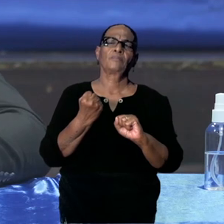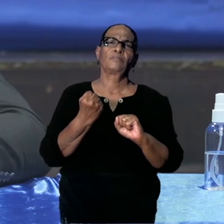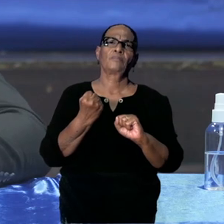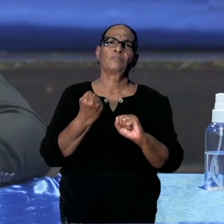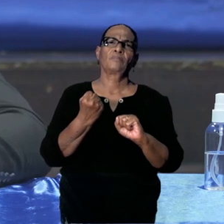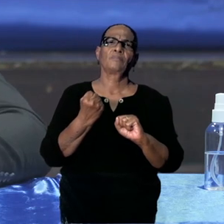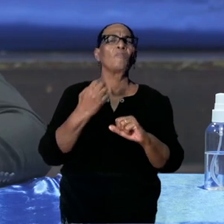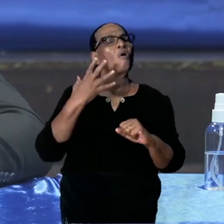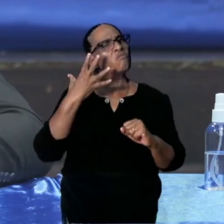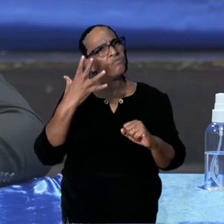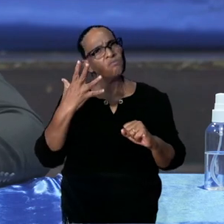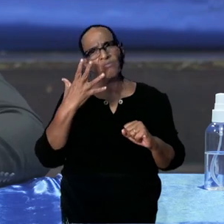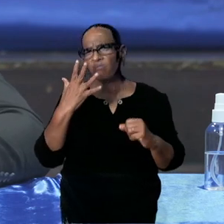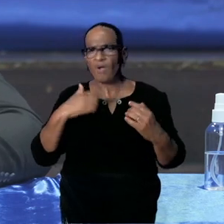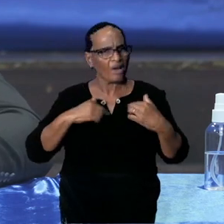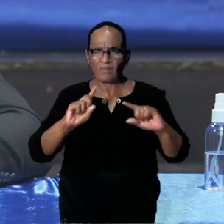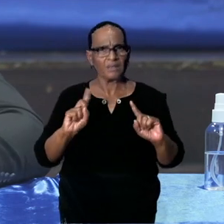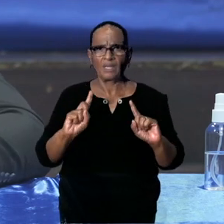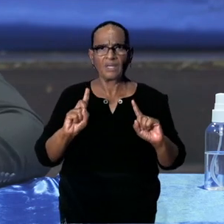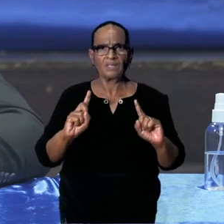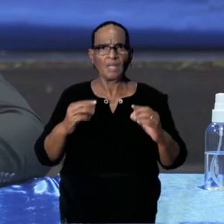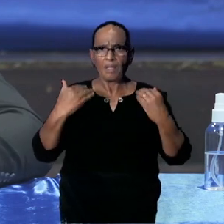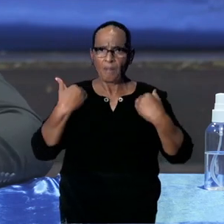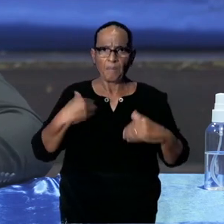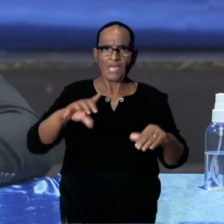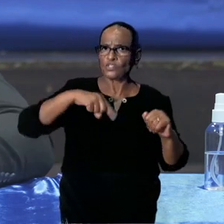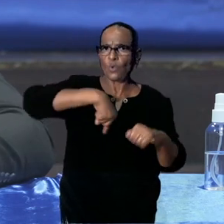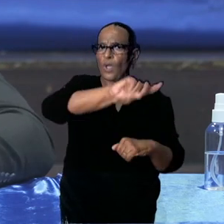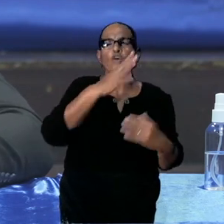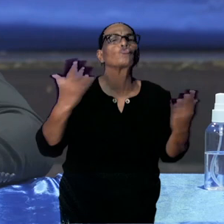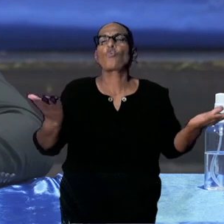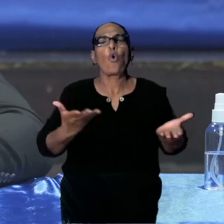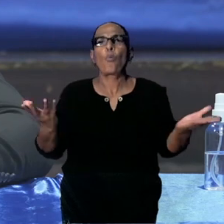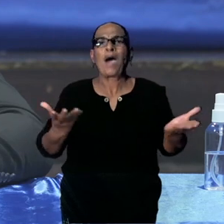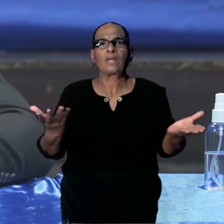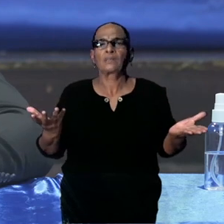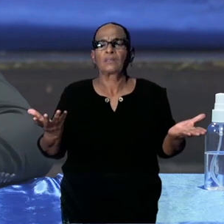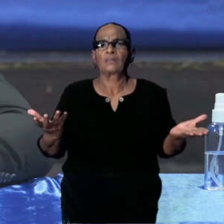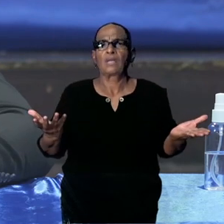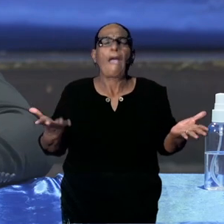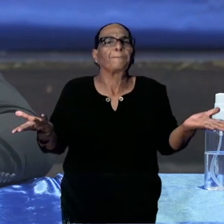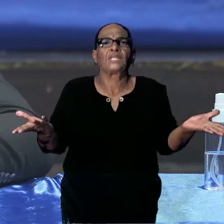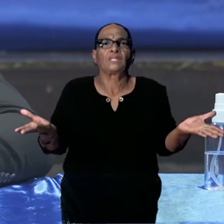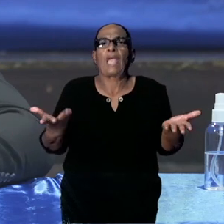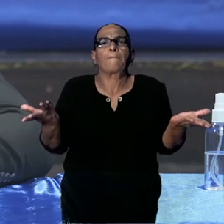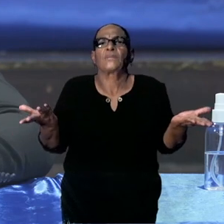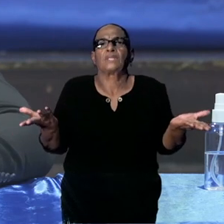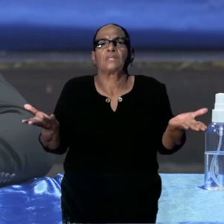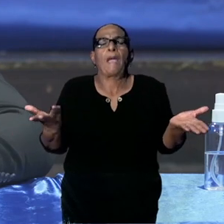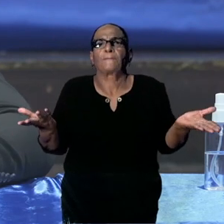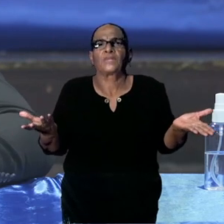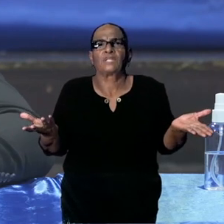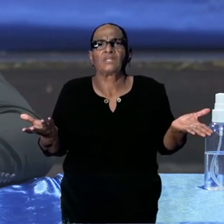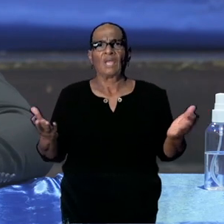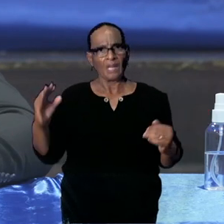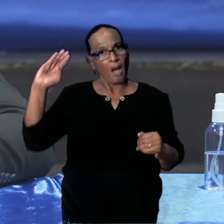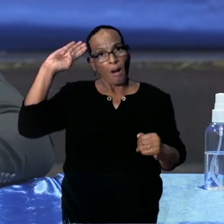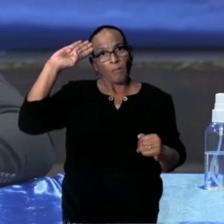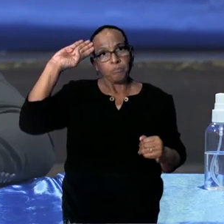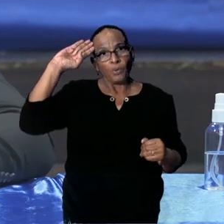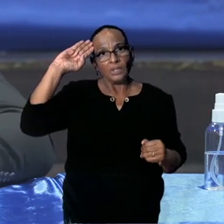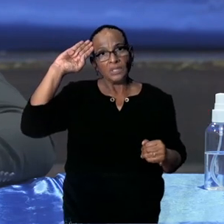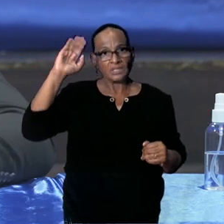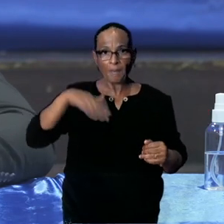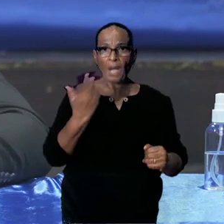niet vaak mee dat iemand gewoon uit huis gaat rotsen voor iets dringend. En dat de politie onmenselijk niet